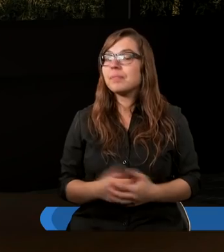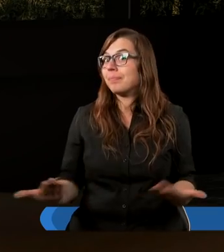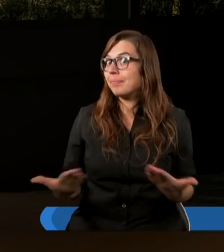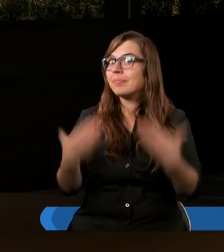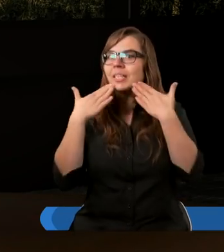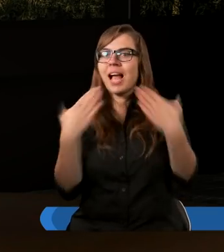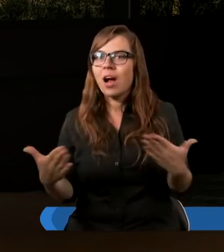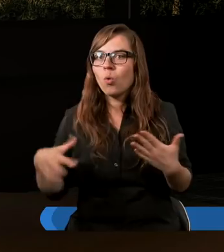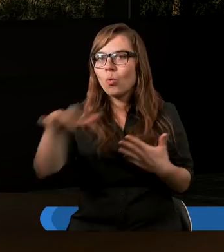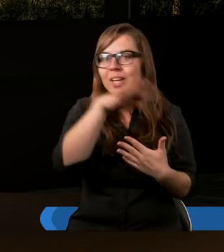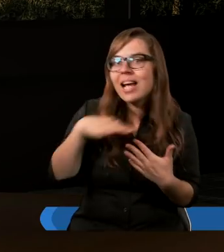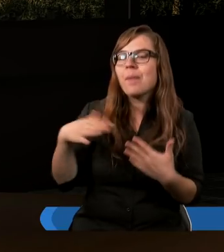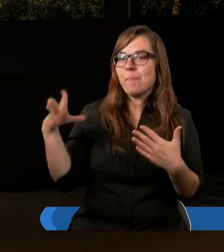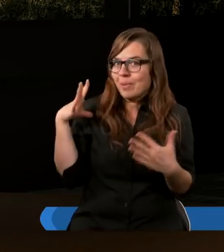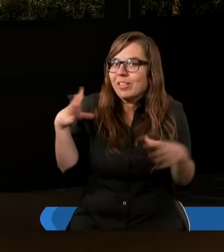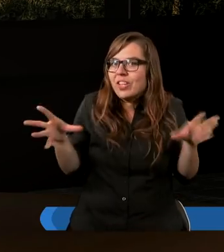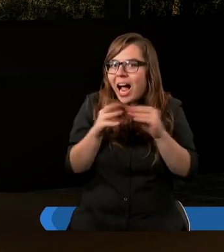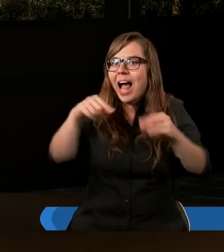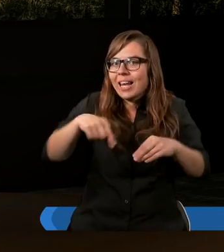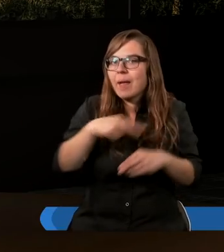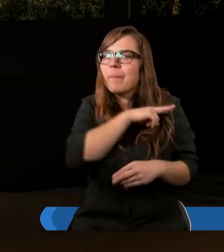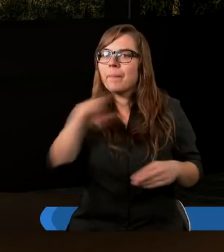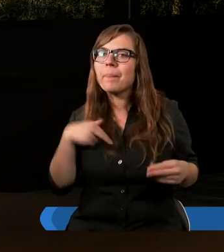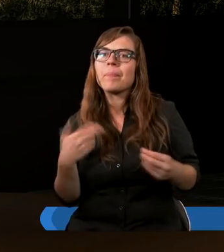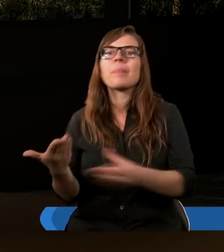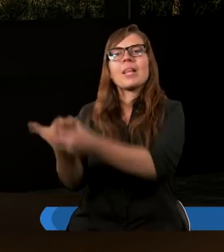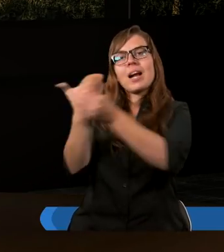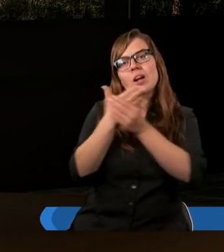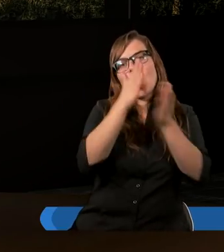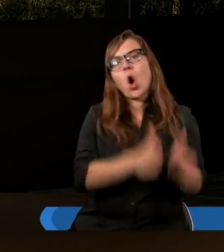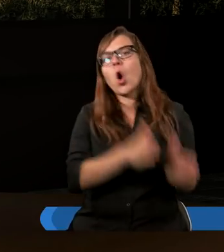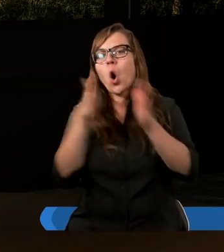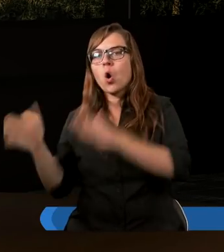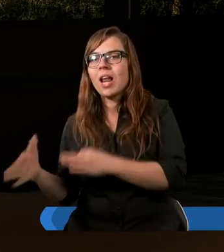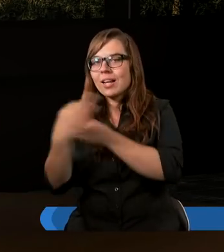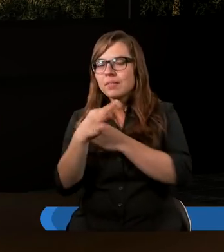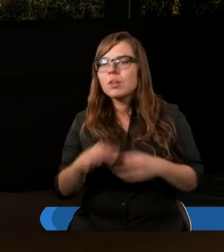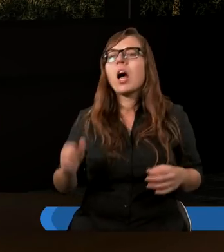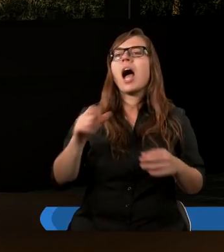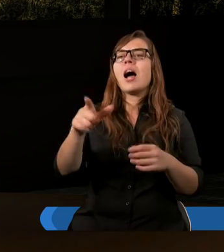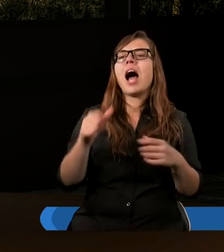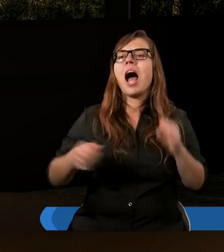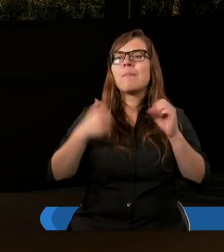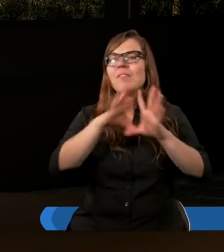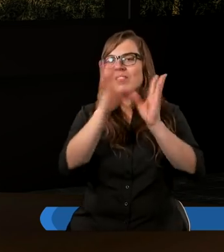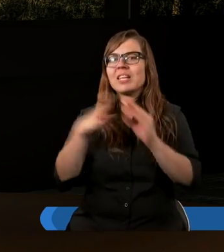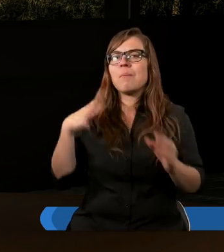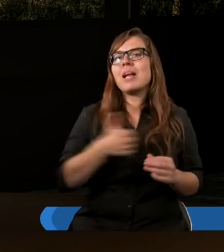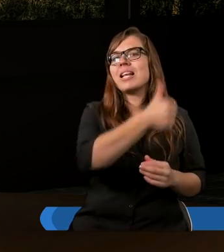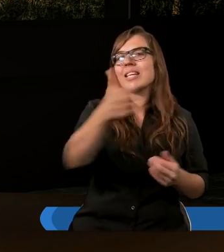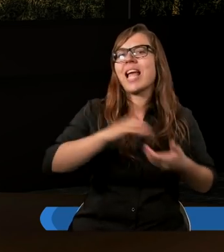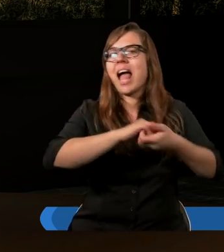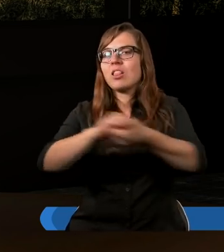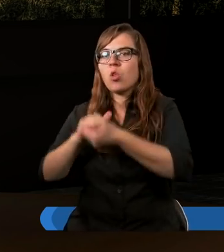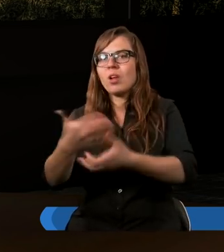Dziękuję wszystkim widzom, że byliście razem z nami. Zapraszam na kolejne spotkanie, kolejne studium pod tytułem Aby Wszyscy Byli Jedno.